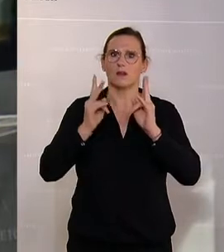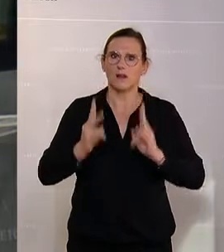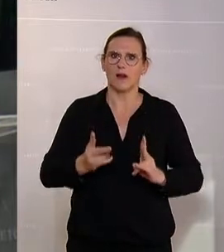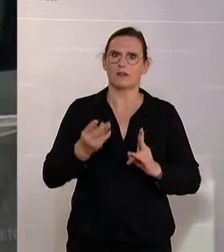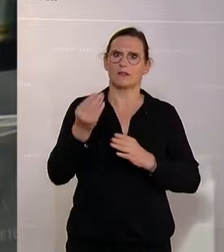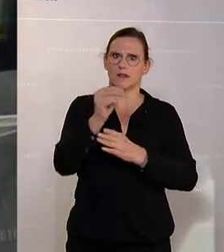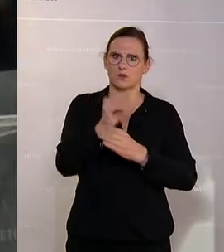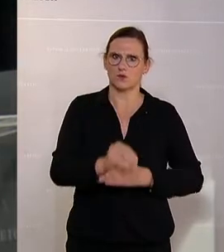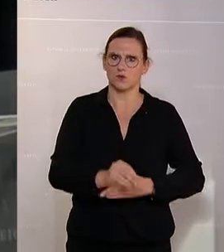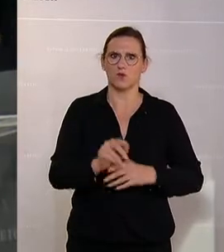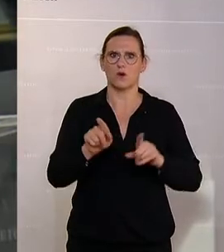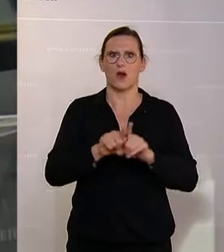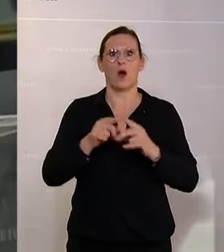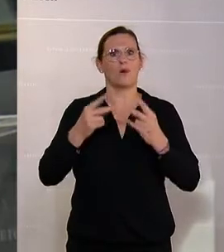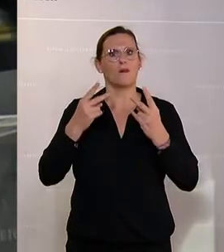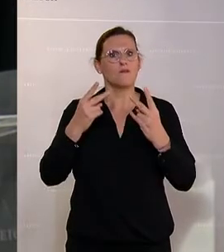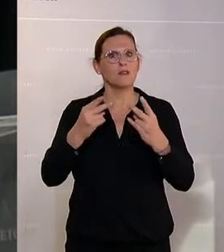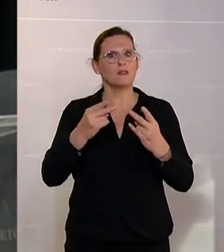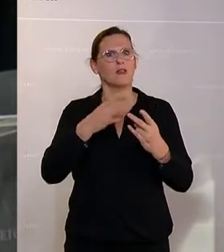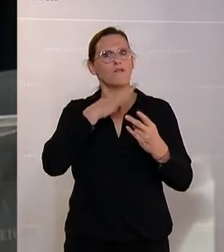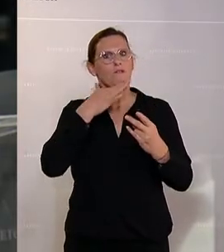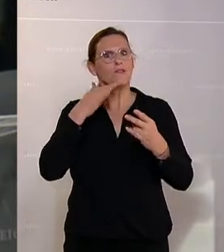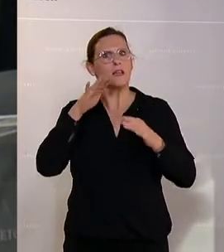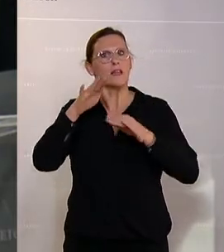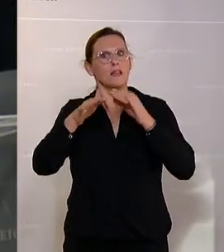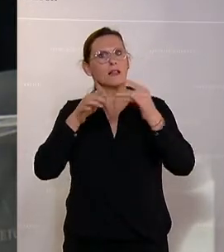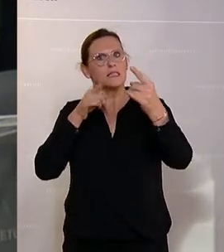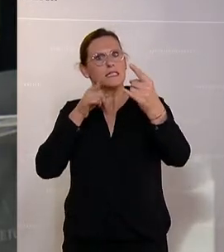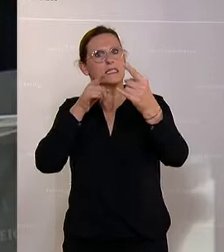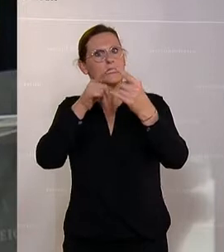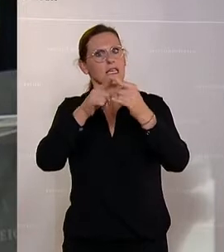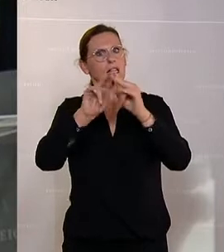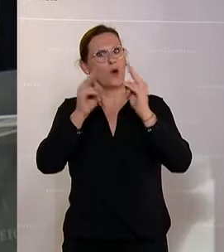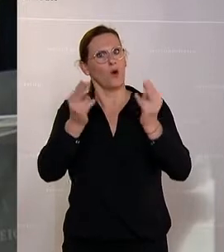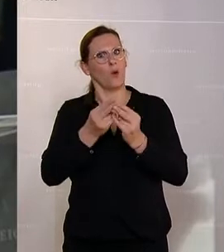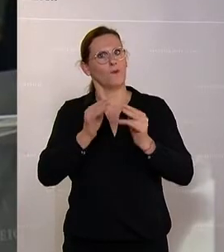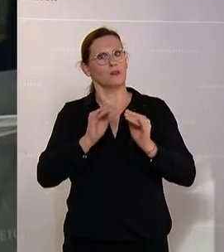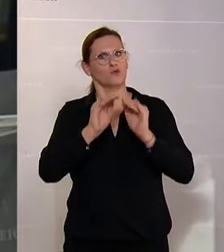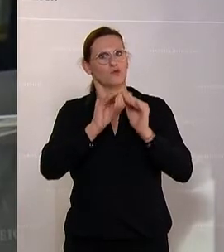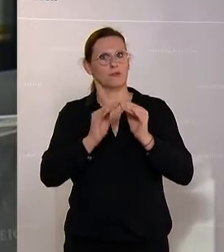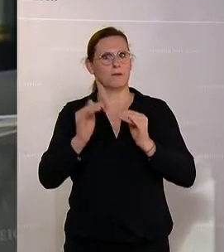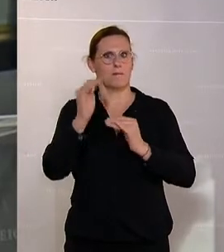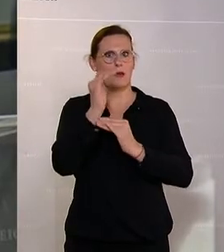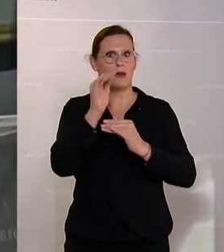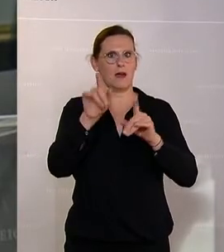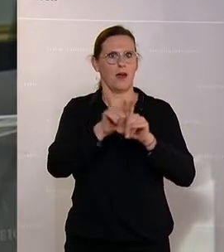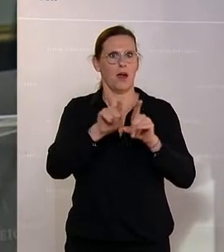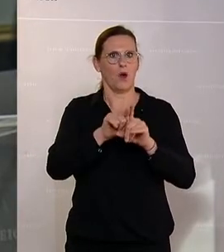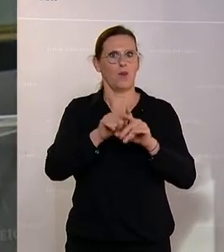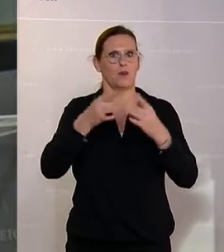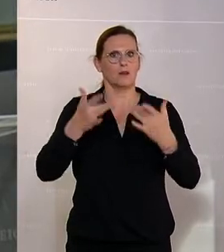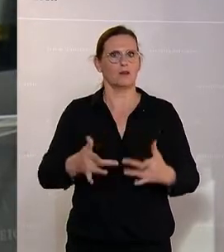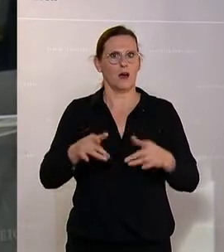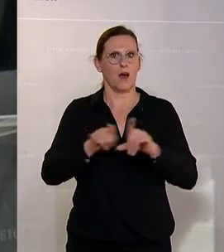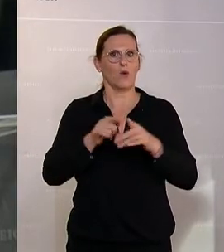wir einen wichtigen Schritt und viele wichtige Schritte Richtung Umweltschutz setzen. So setzen wir auch natürlich das Klimaticket